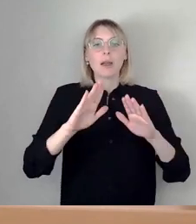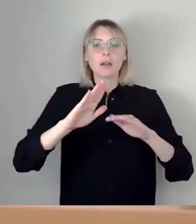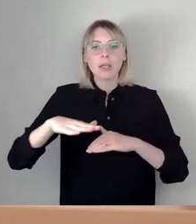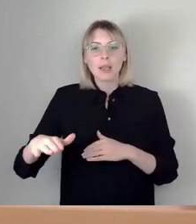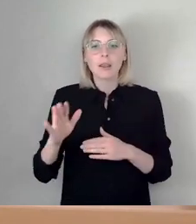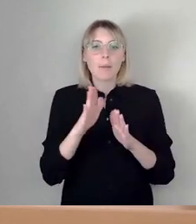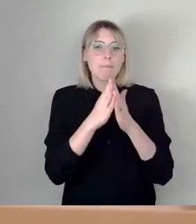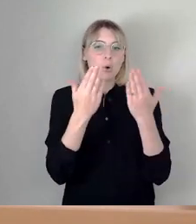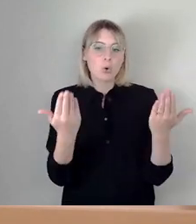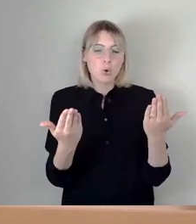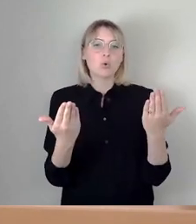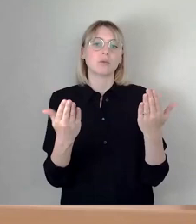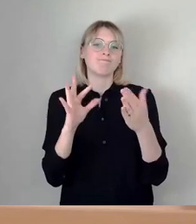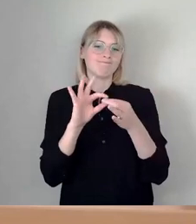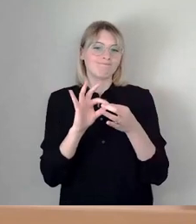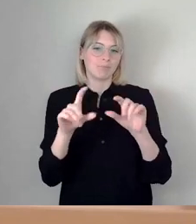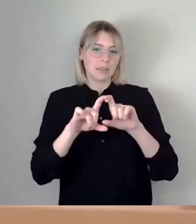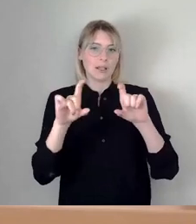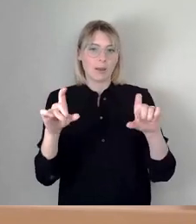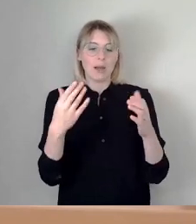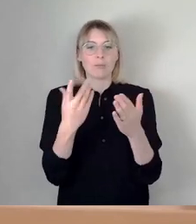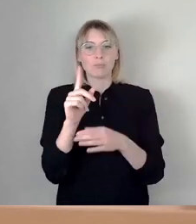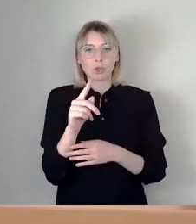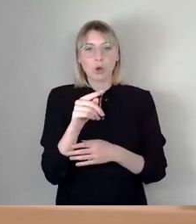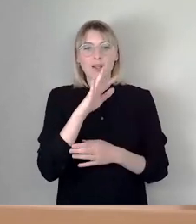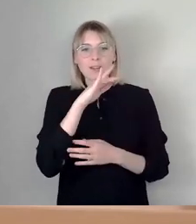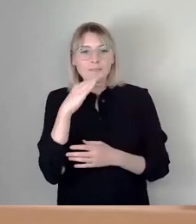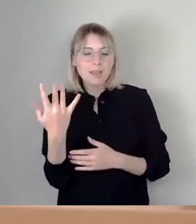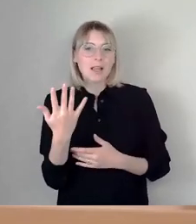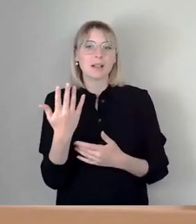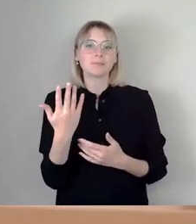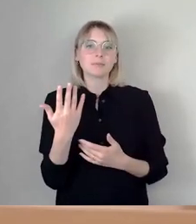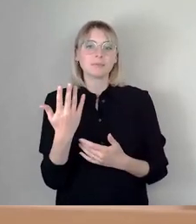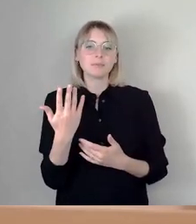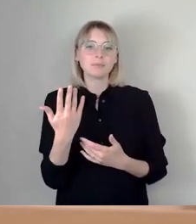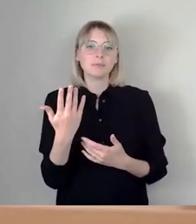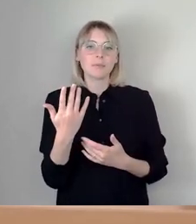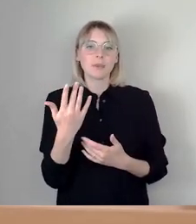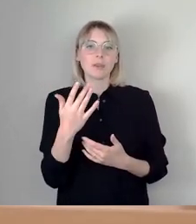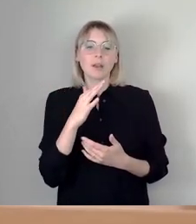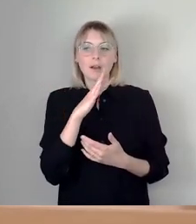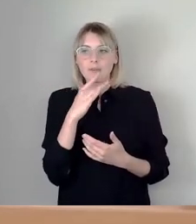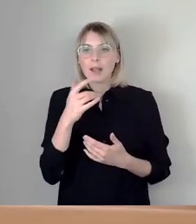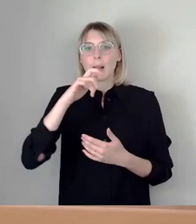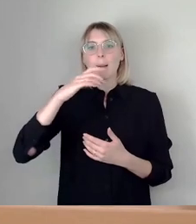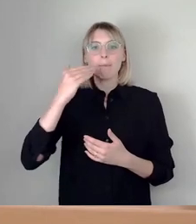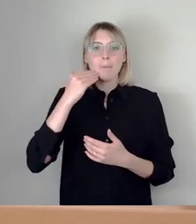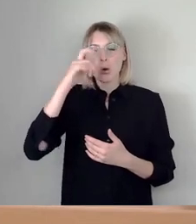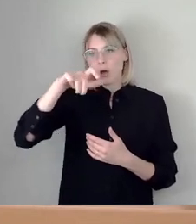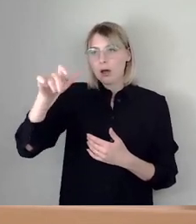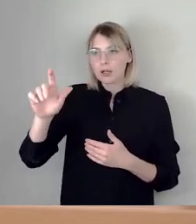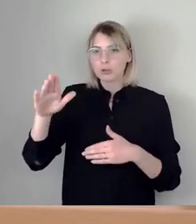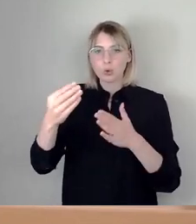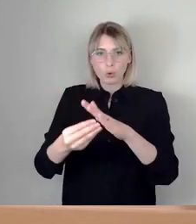damit können wir so viel bürgerschaftliches Engagement unterstützen, dass